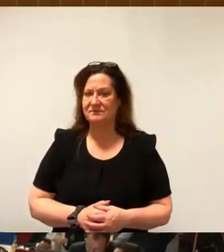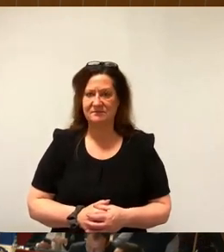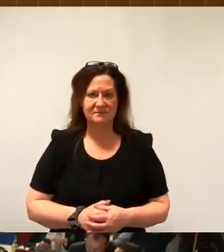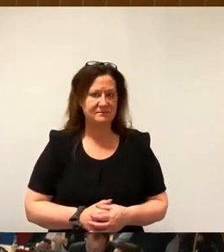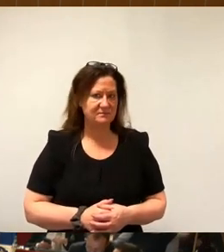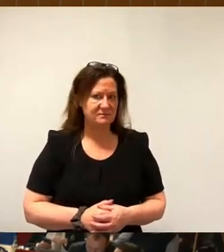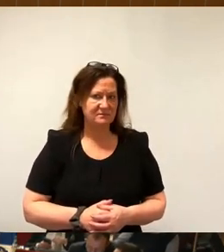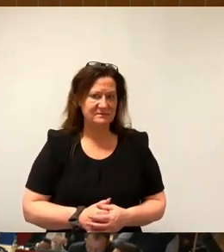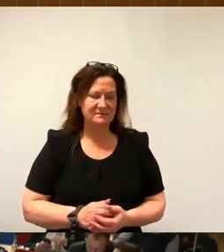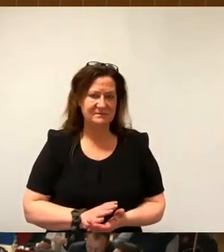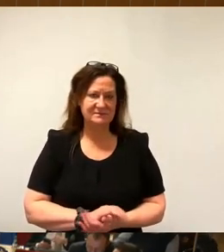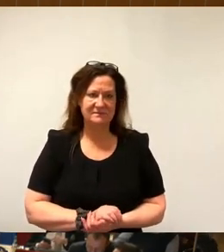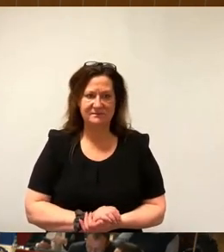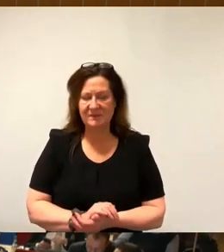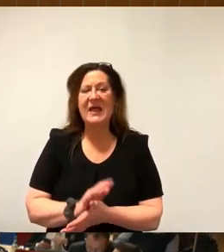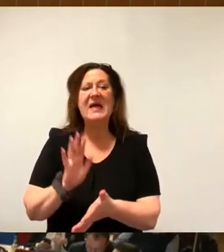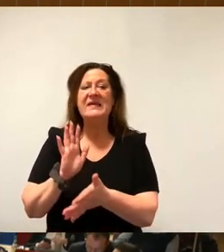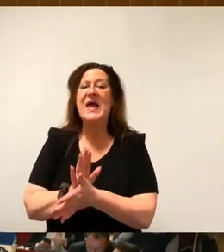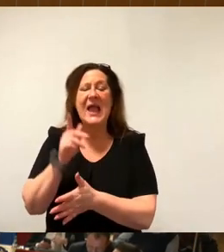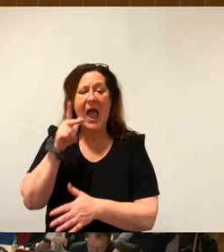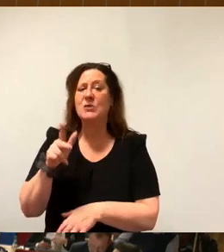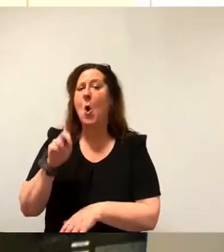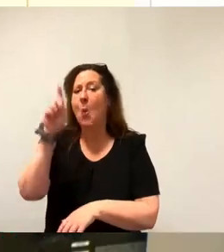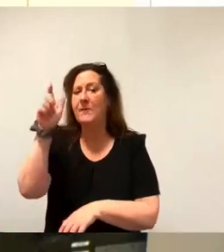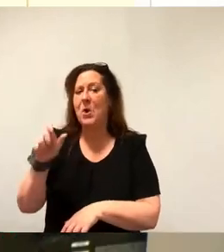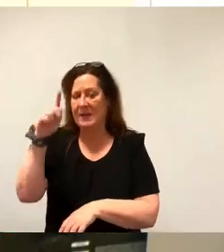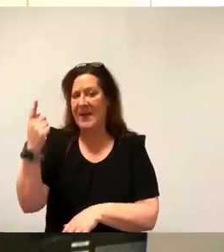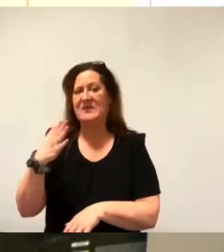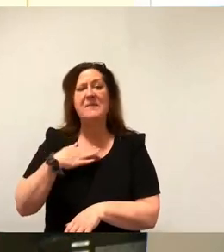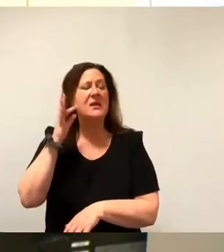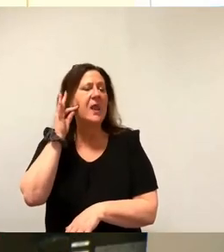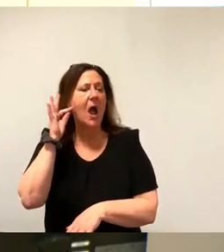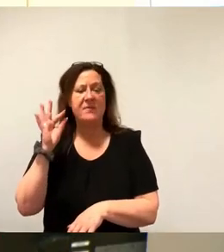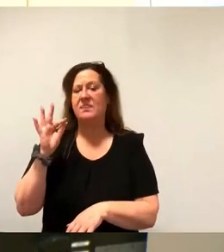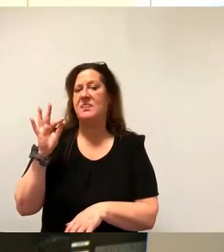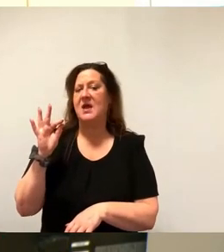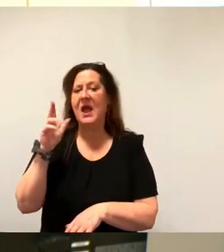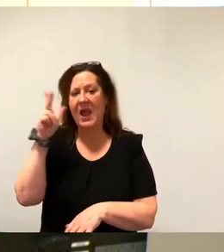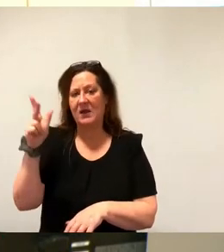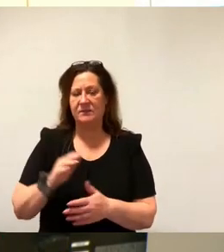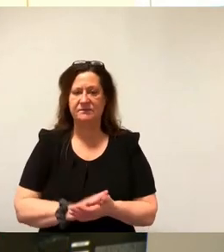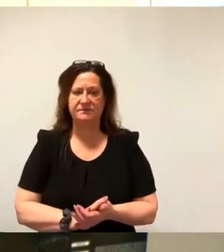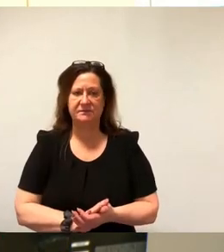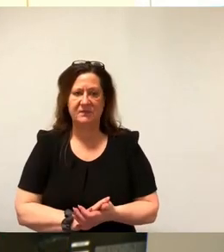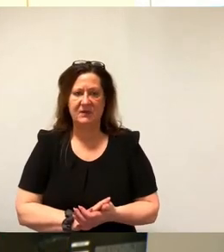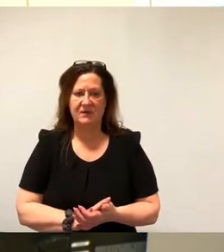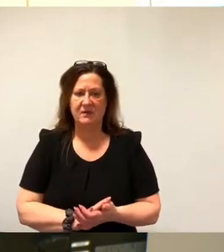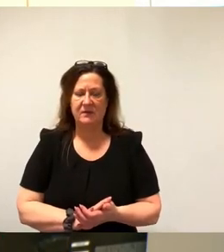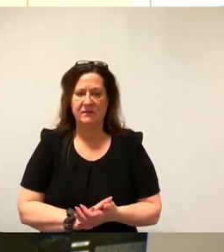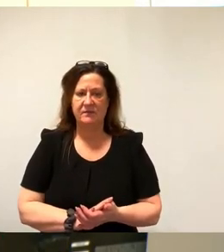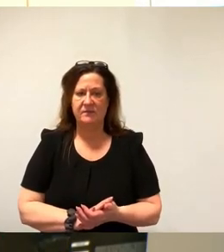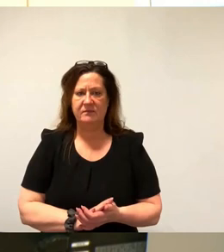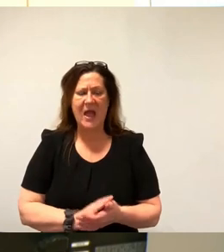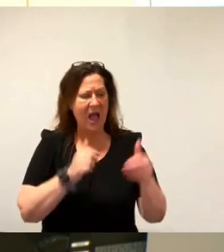Sehr geehrter Herr Oberbürgermeister, meine Damen und Herren, bevor wir zum eigentlichen Antrag kommen, ich das